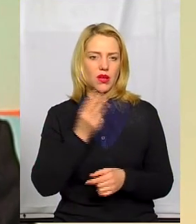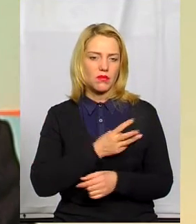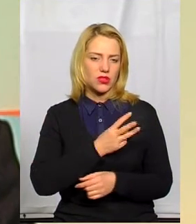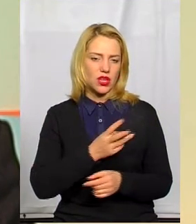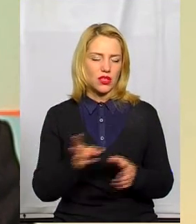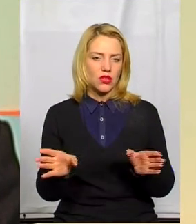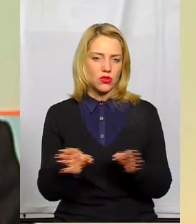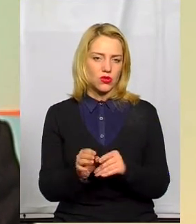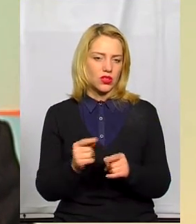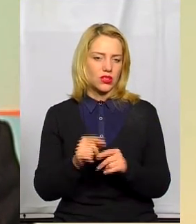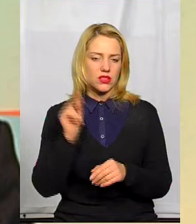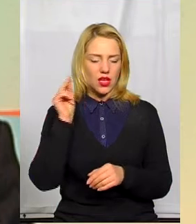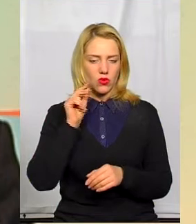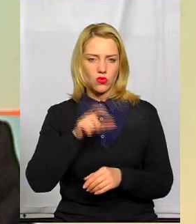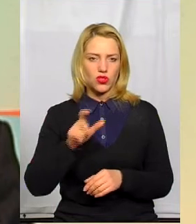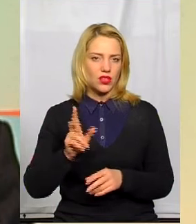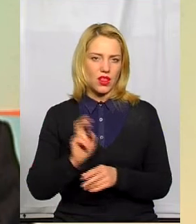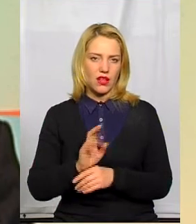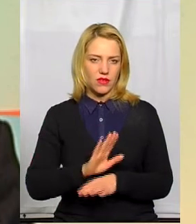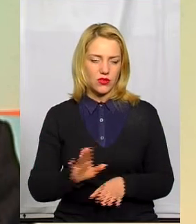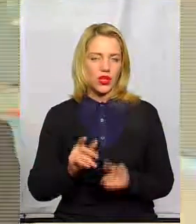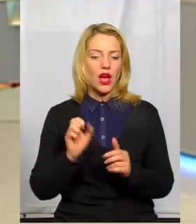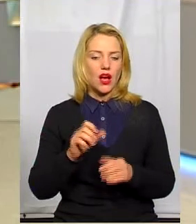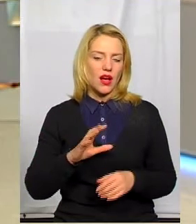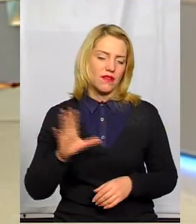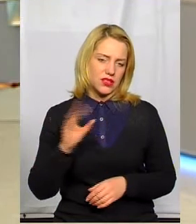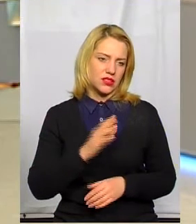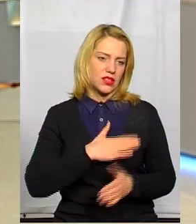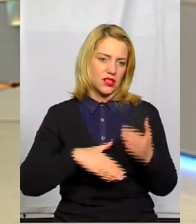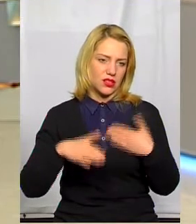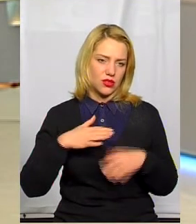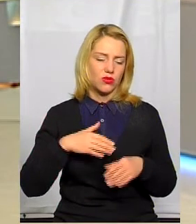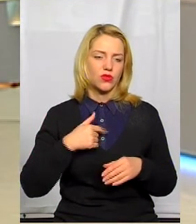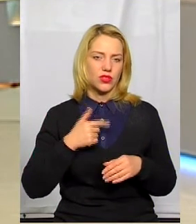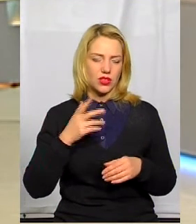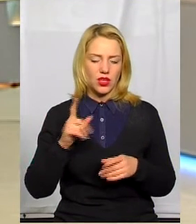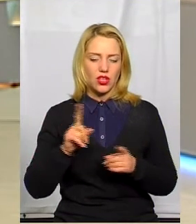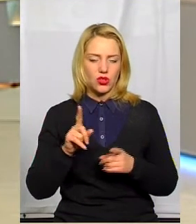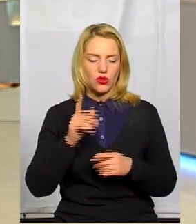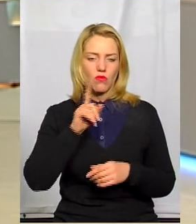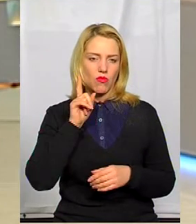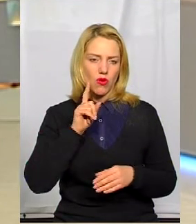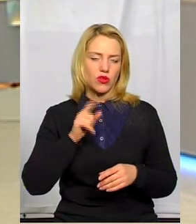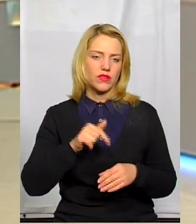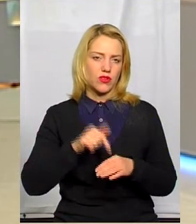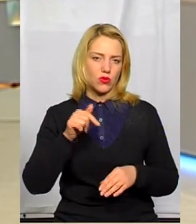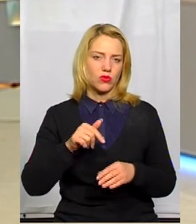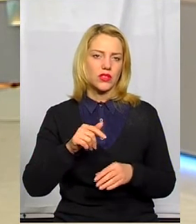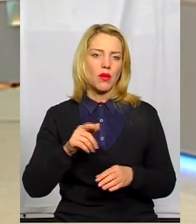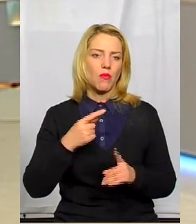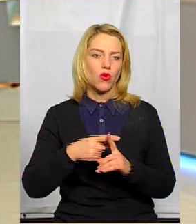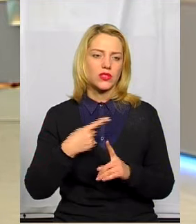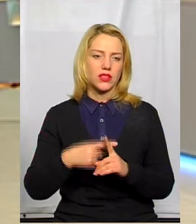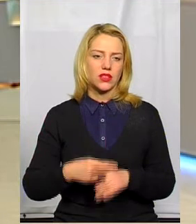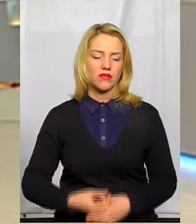долучатися, то, звичайно, учні не долучаються. Але зазвичай усі радо йдуть на співпрацю, і ми тому раді, що молодь відгукується позитивно про ті заходи. Так,